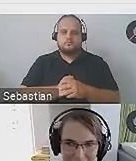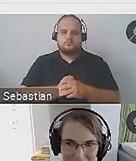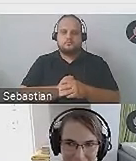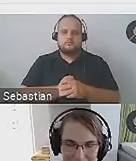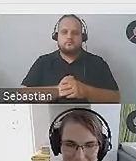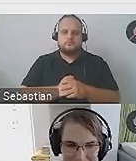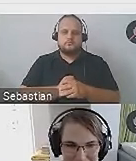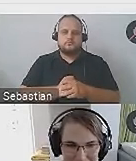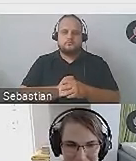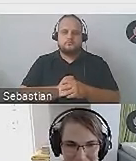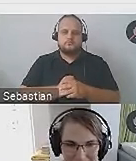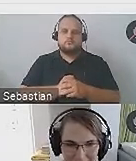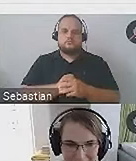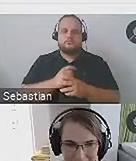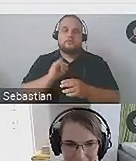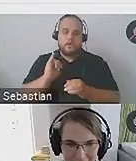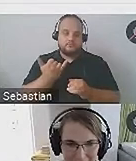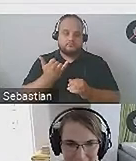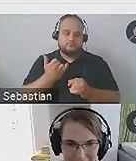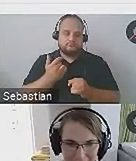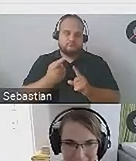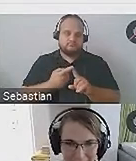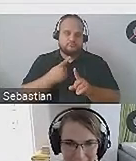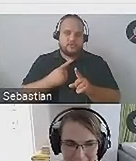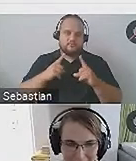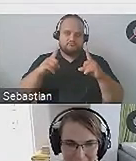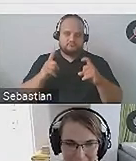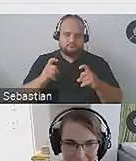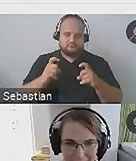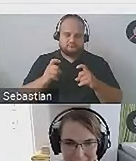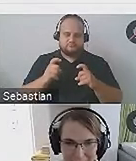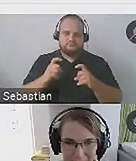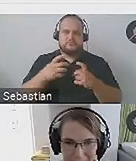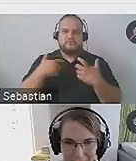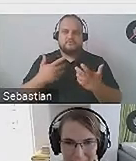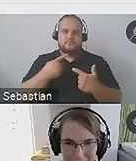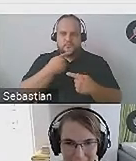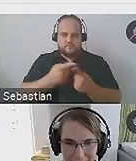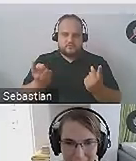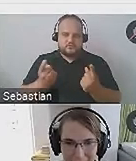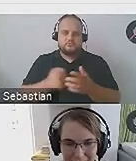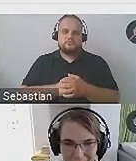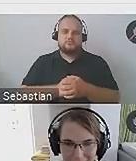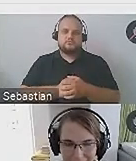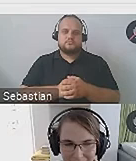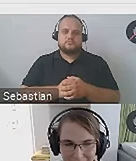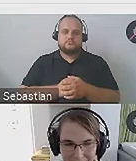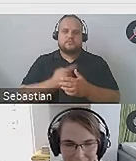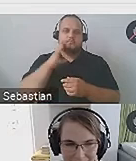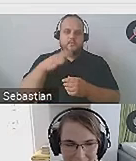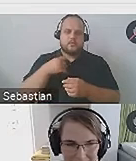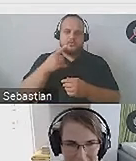I zanim jeszcze przejdziemy do głównego tematu naszego webinarium, chciałam powiedzieć, że Dorota